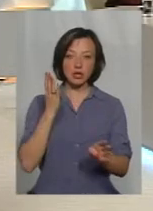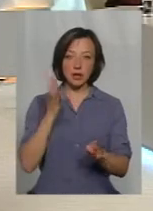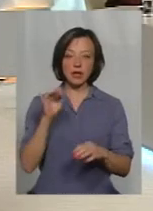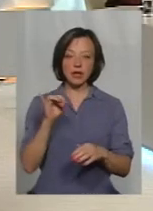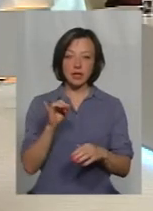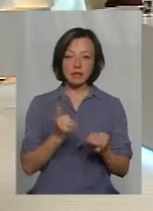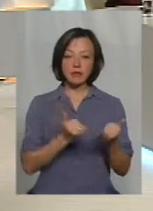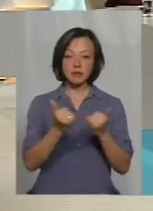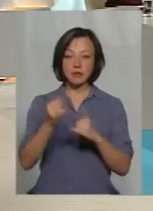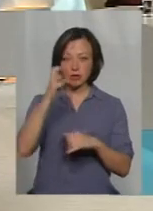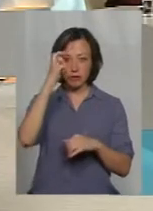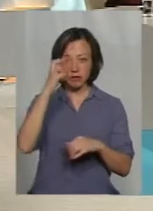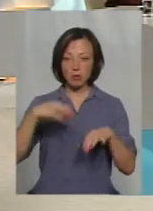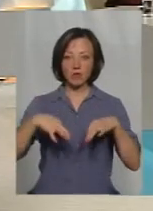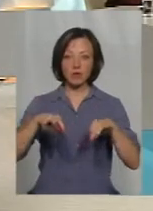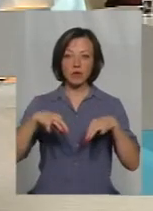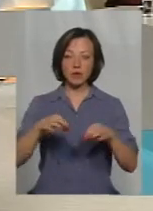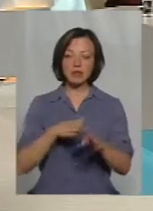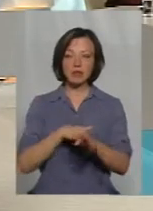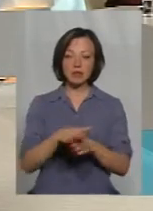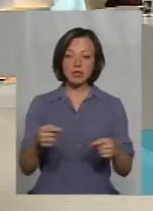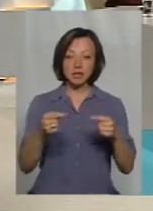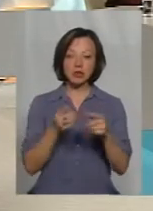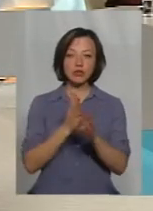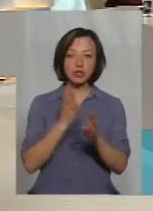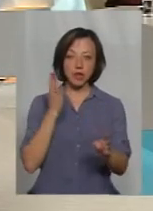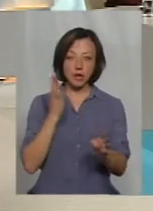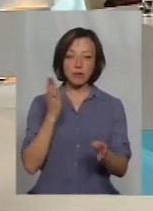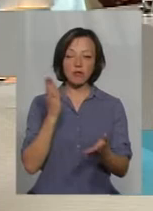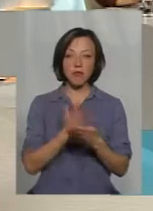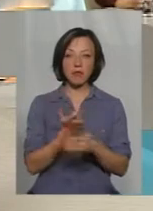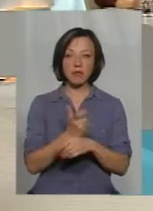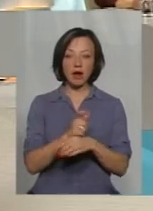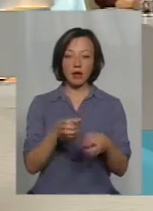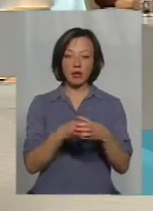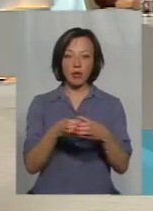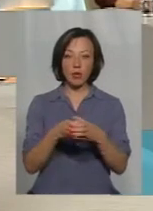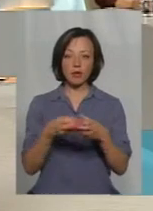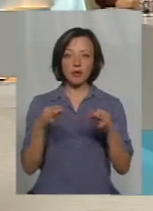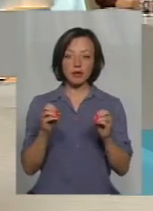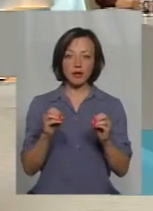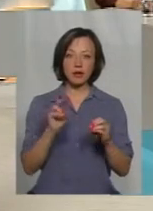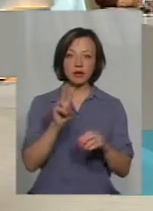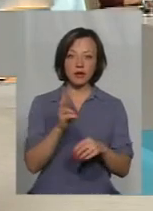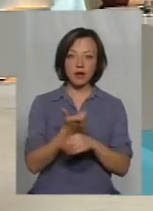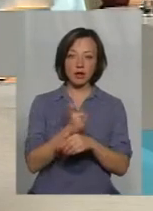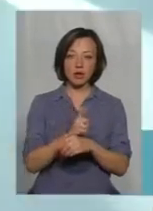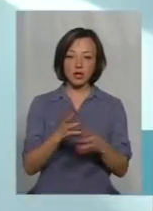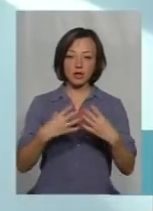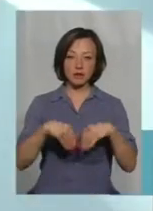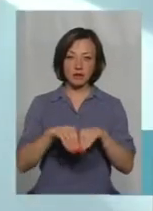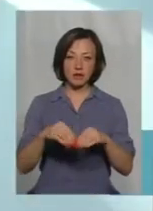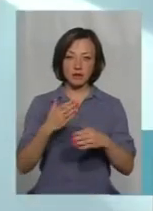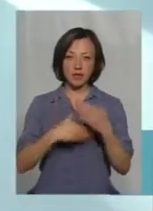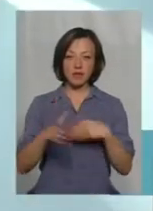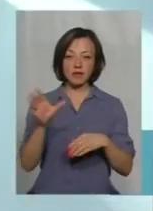і саме забезпечені державними автомобілями здійснюють згідно черги, там мали переваги категорії, де 2 і більше інвалідів в сім'ї,